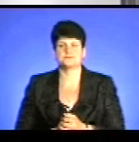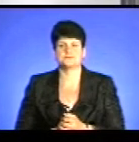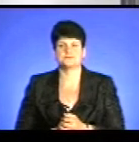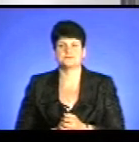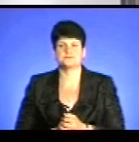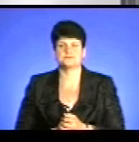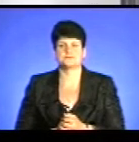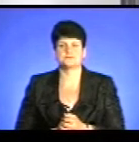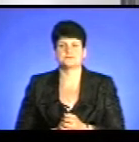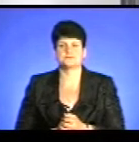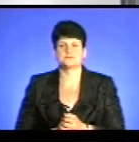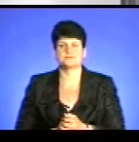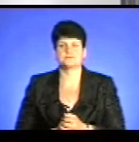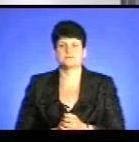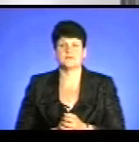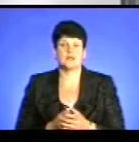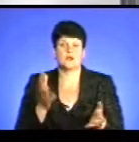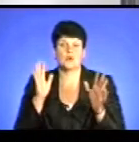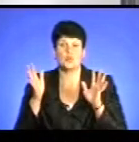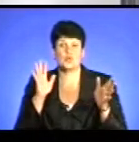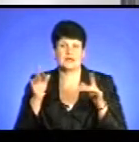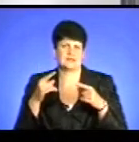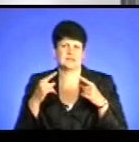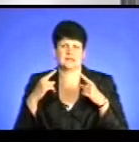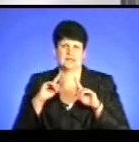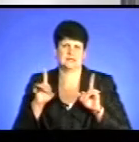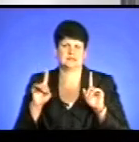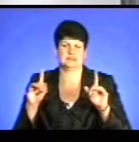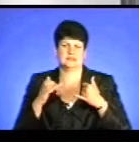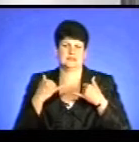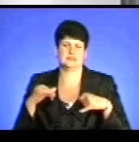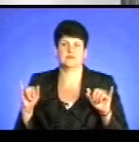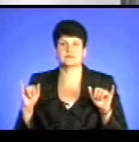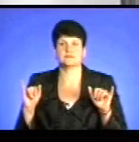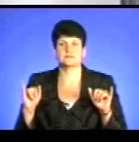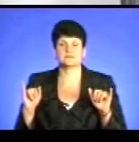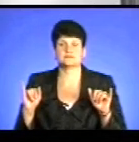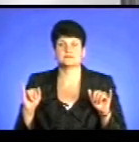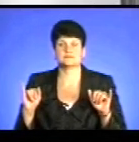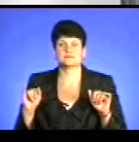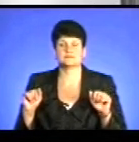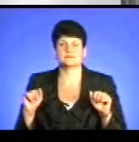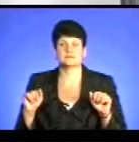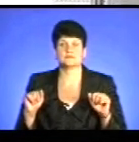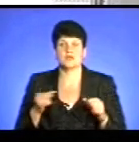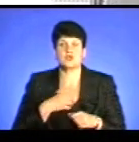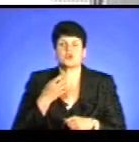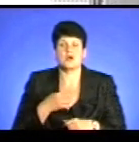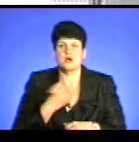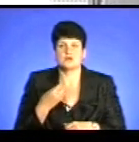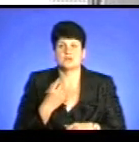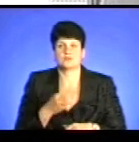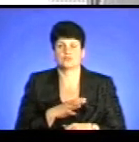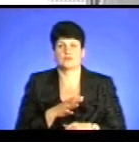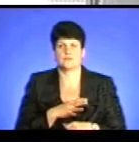рухи незвичайні, такі, знаєте, як це спливає. Кашель, якщо часом є,